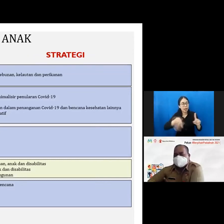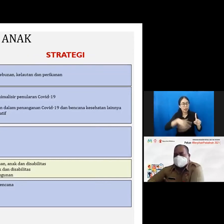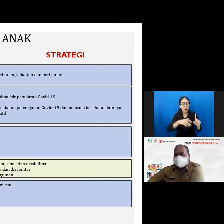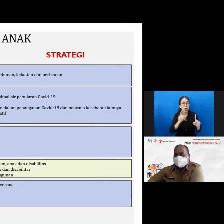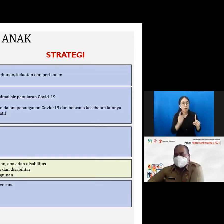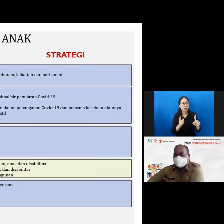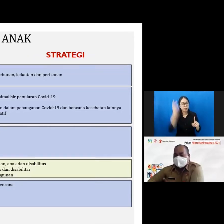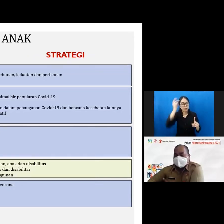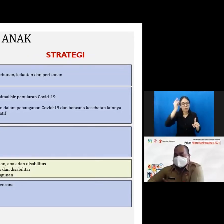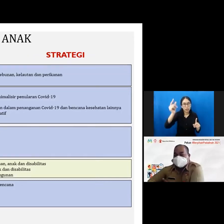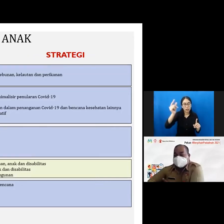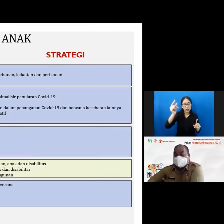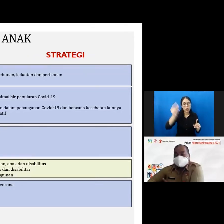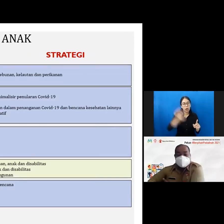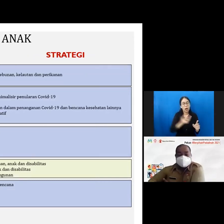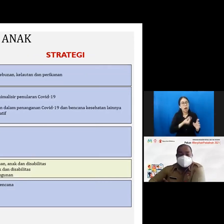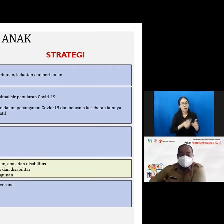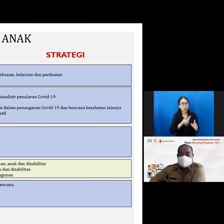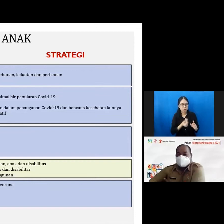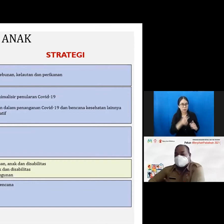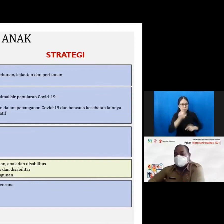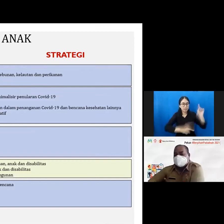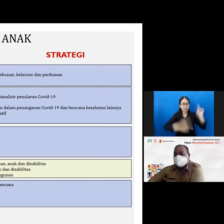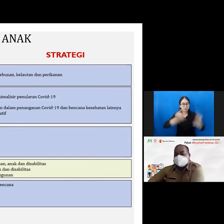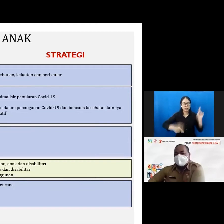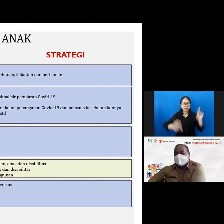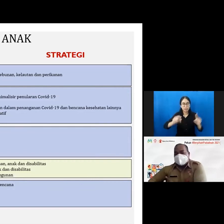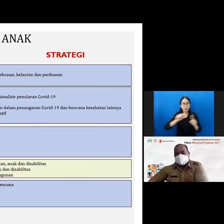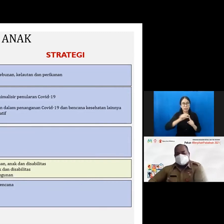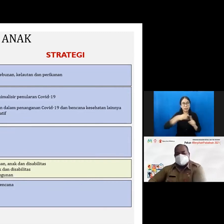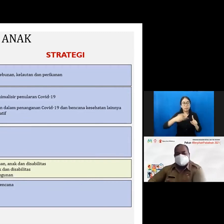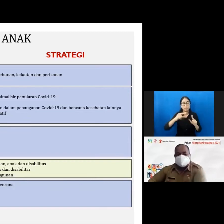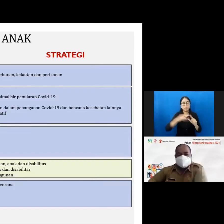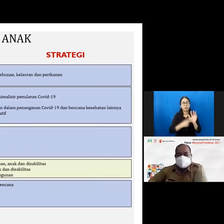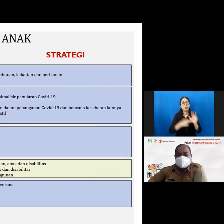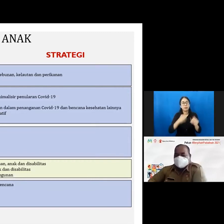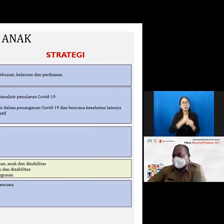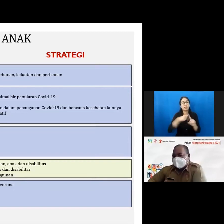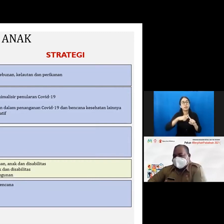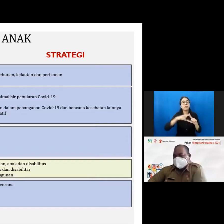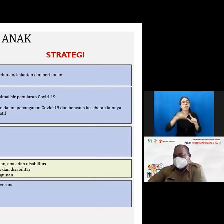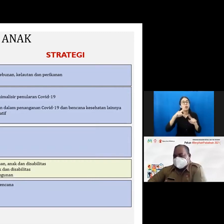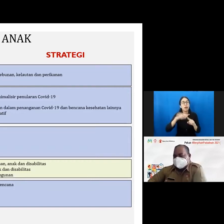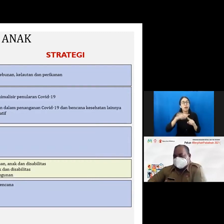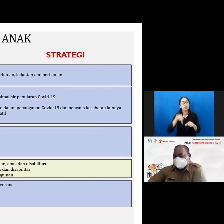perencanaan dan penganggaran masing-masing perangkat daerah itu sudah benar-benar responsif gender dan